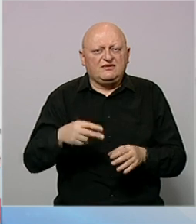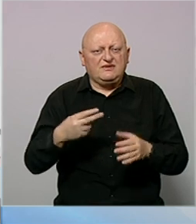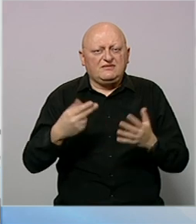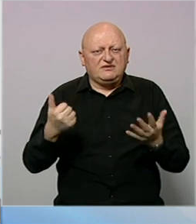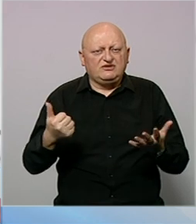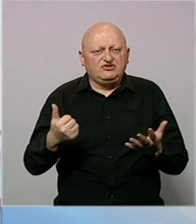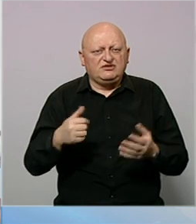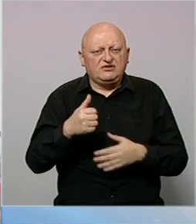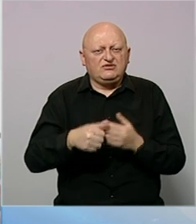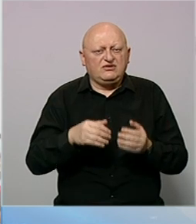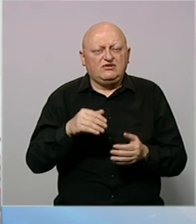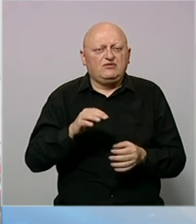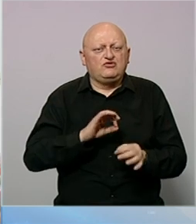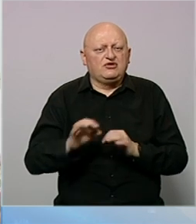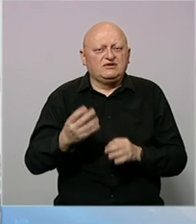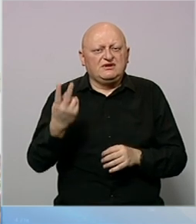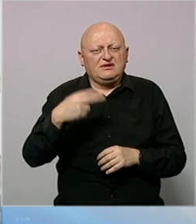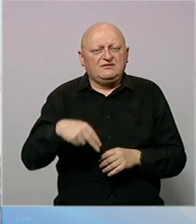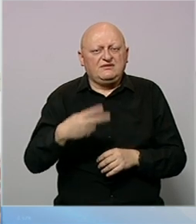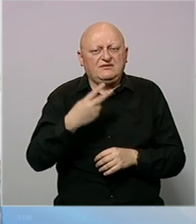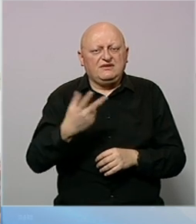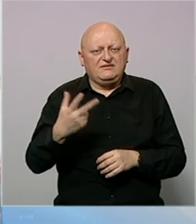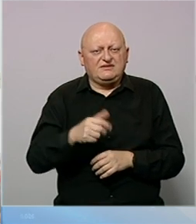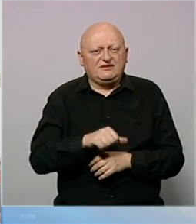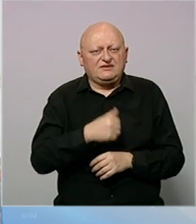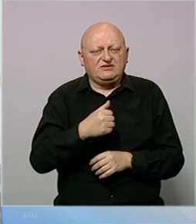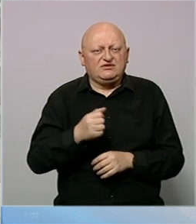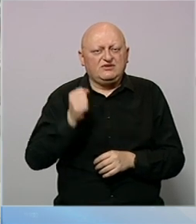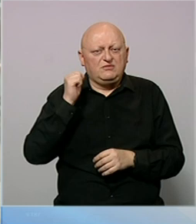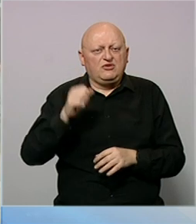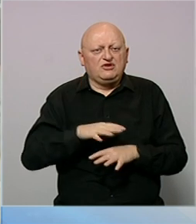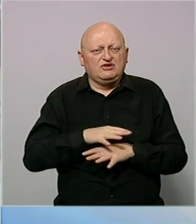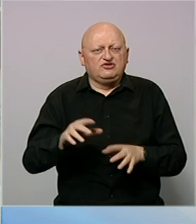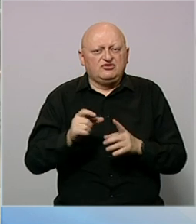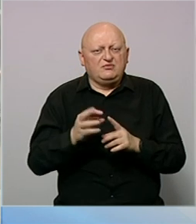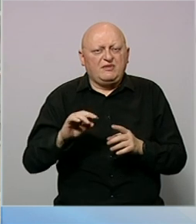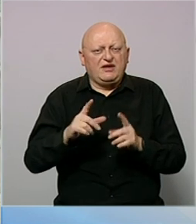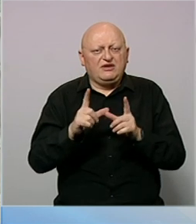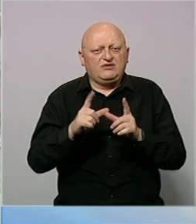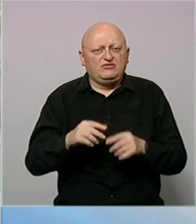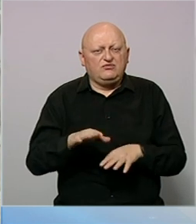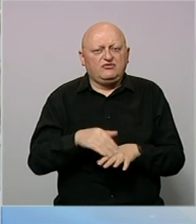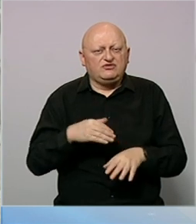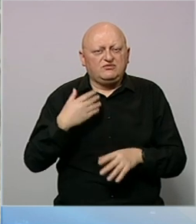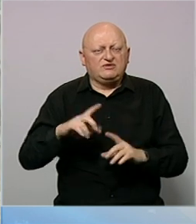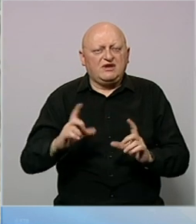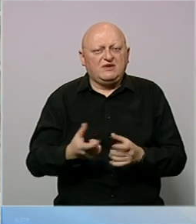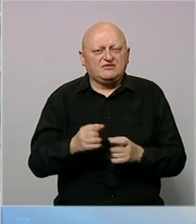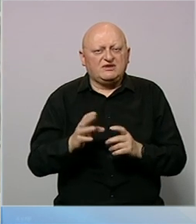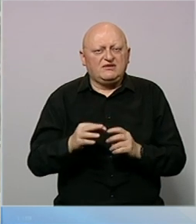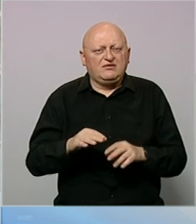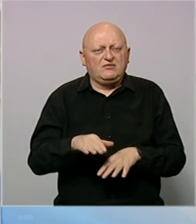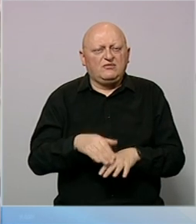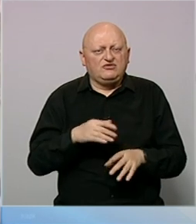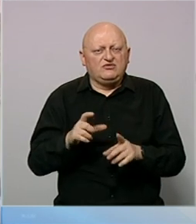2026. godine budu organizirani 2023. Protesti i širom Perua počeli su poslije